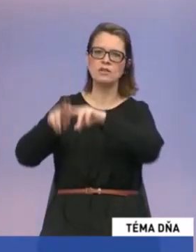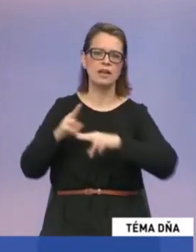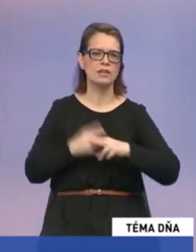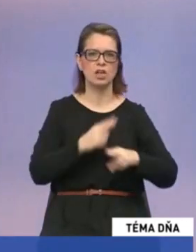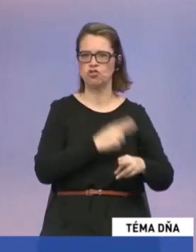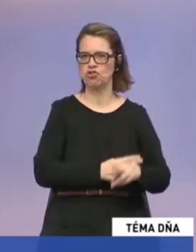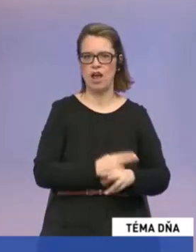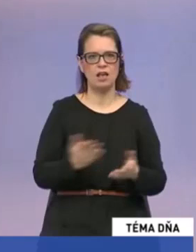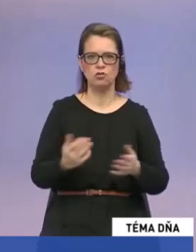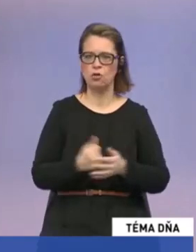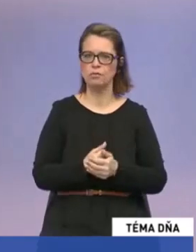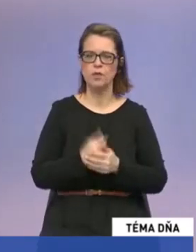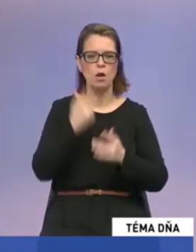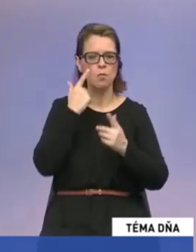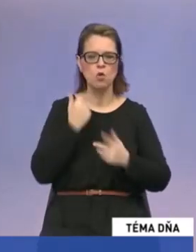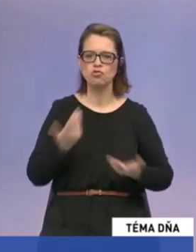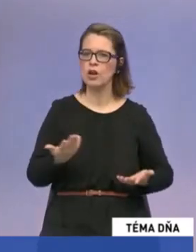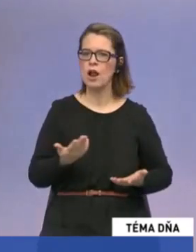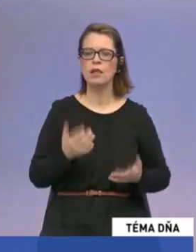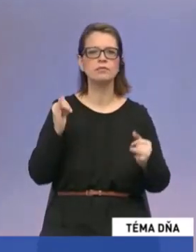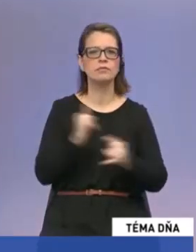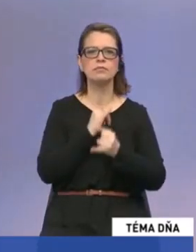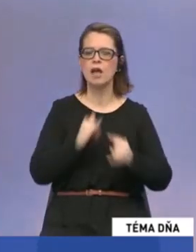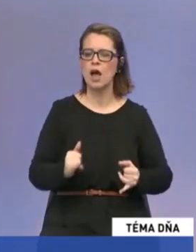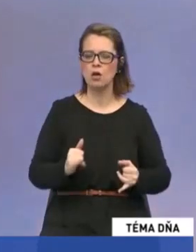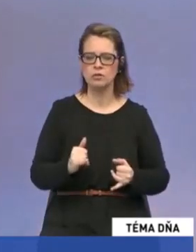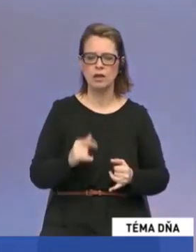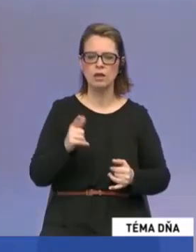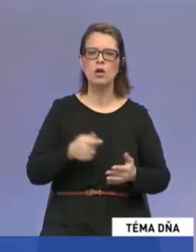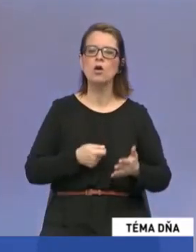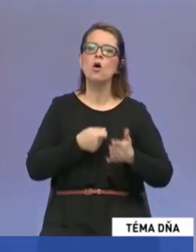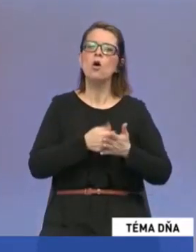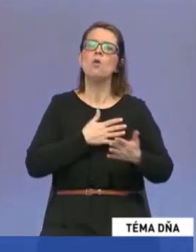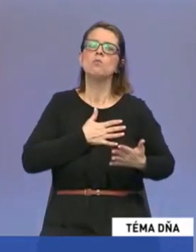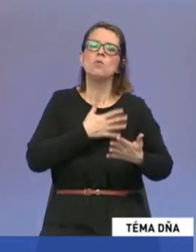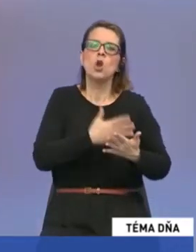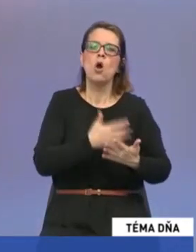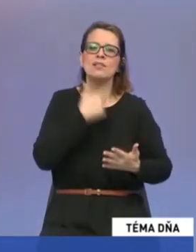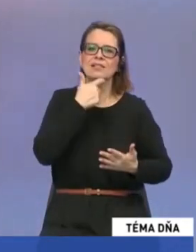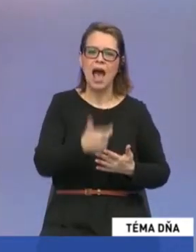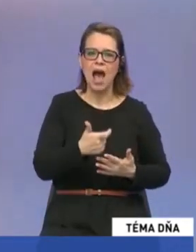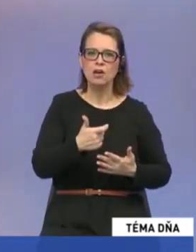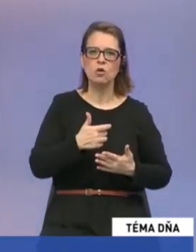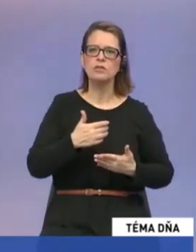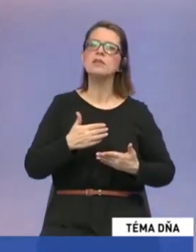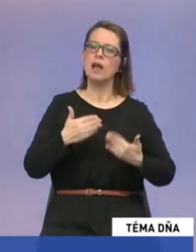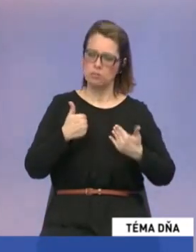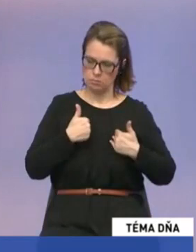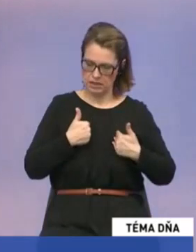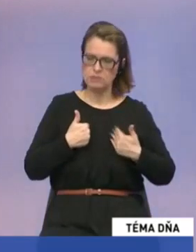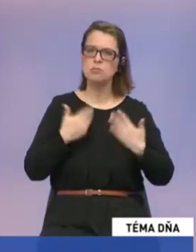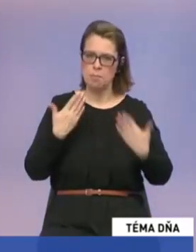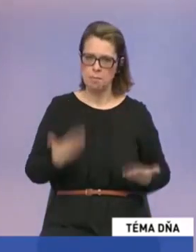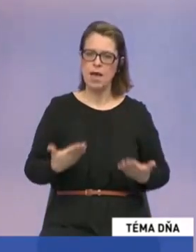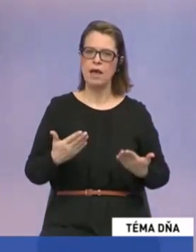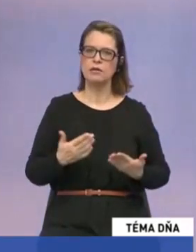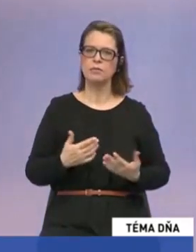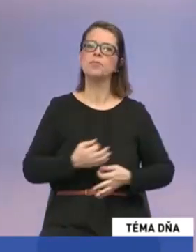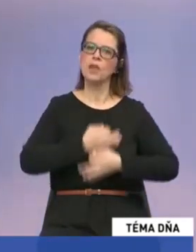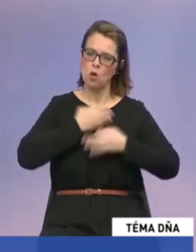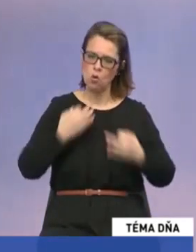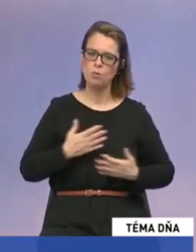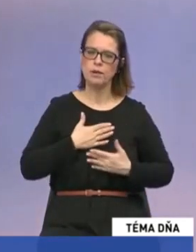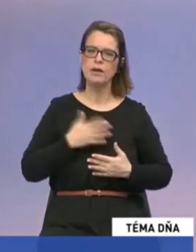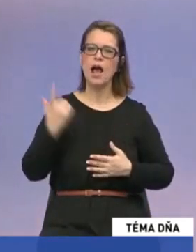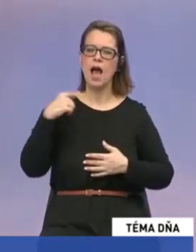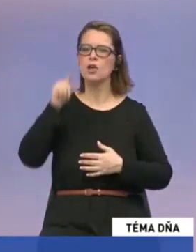štátoch. Takže bohužiaľ naozaj to pronárodné nastavenie skutočne je aj z našej strany. verím teda, že úprimne aj zo strany